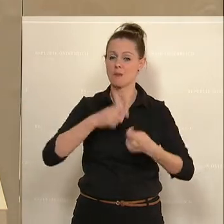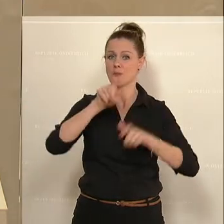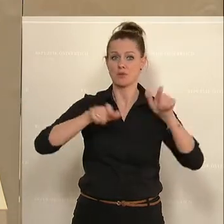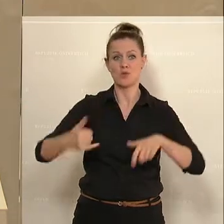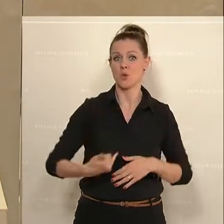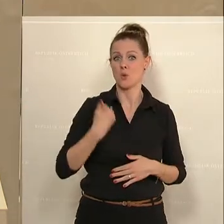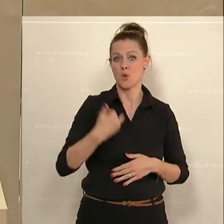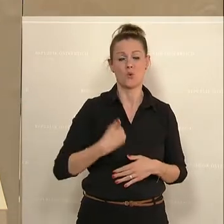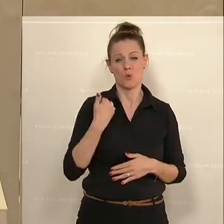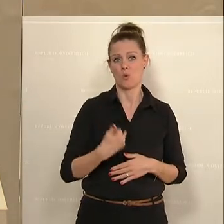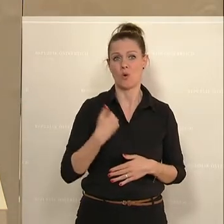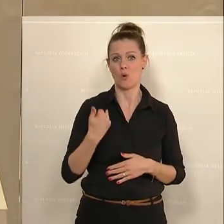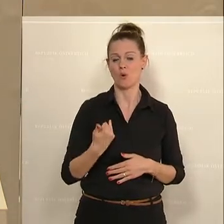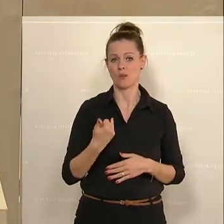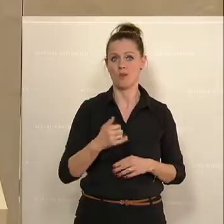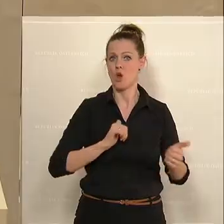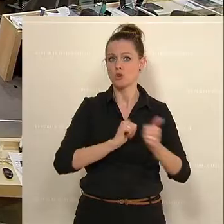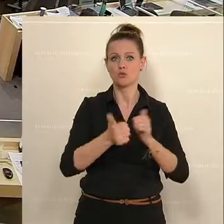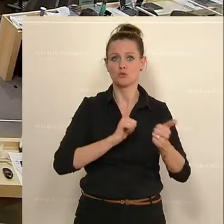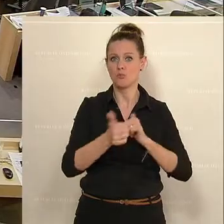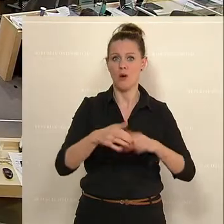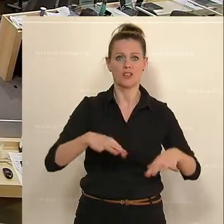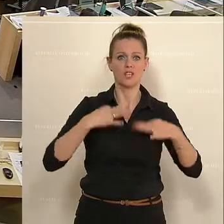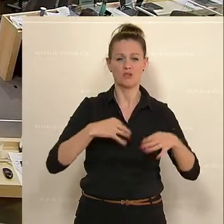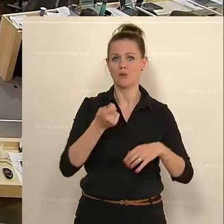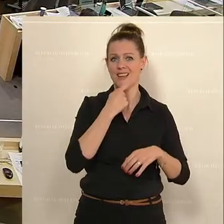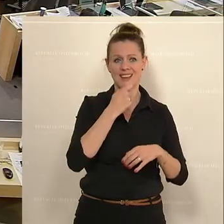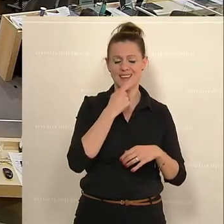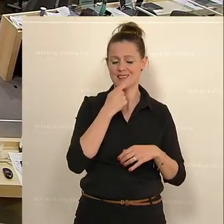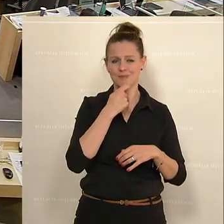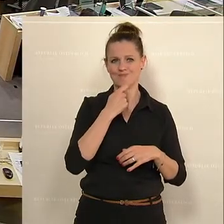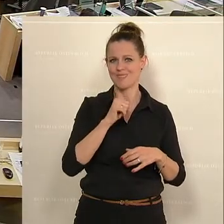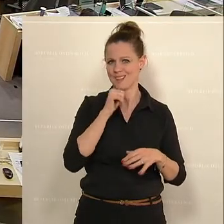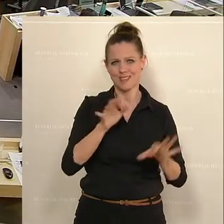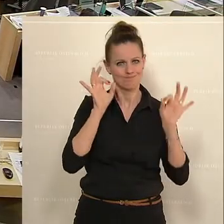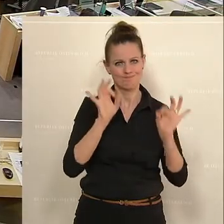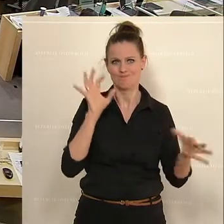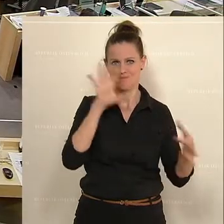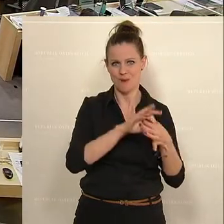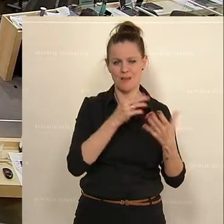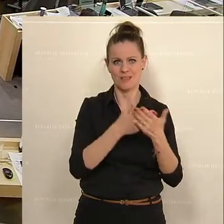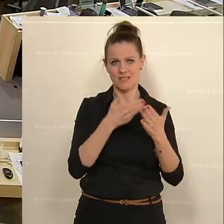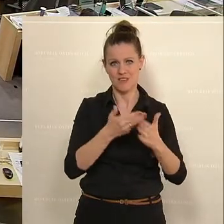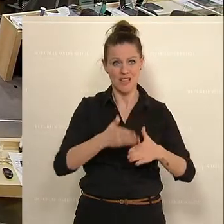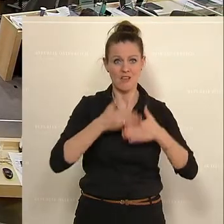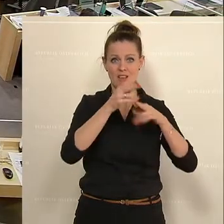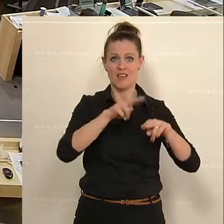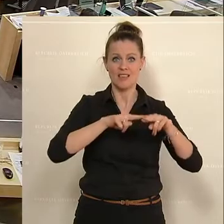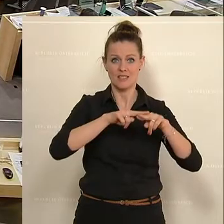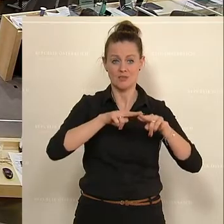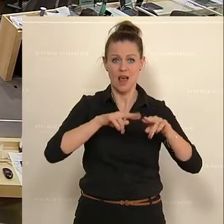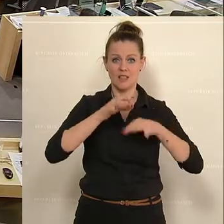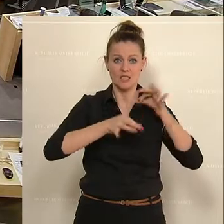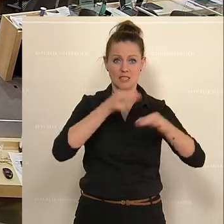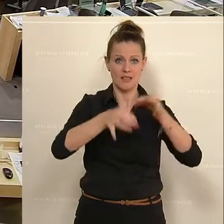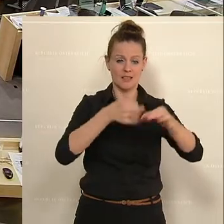Menschen haben, die den Weg zum Sport und zur gesunden Ernährung noch nicht gefunden haben. Auch denen helfen wir mit einer nationalen Strategie.